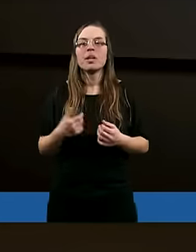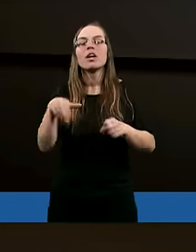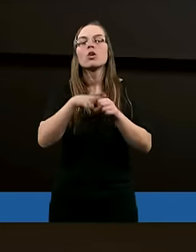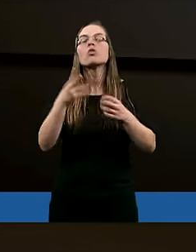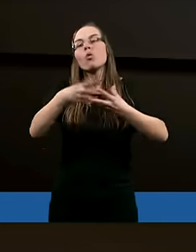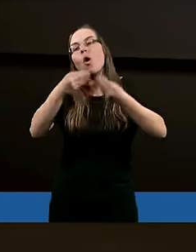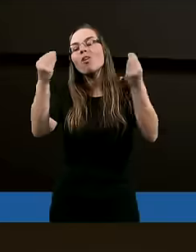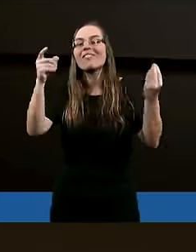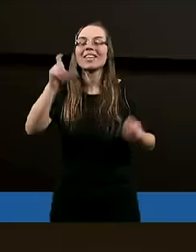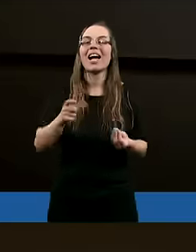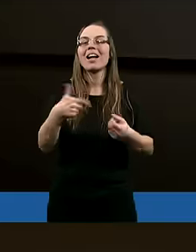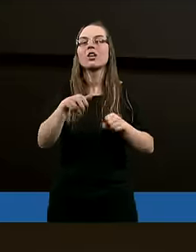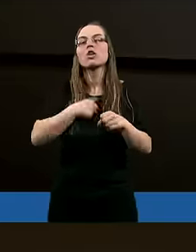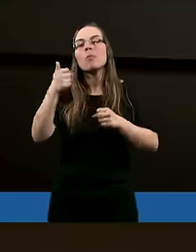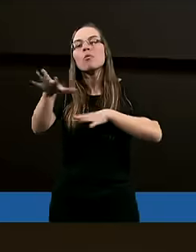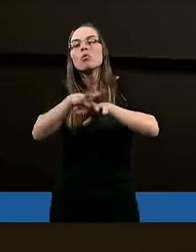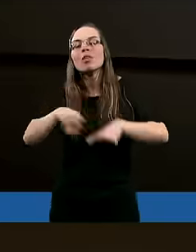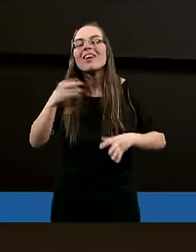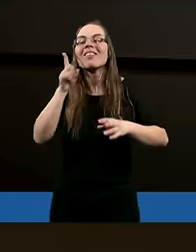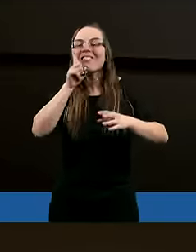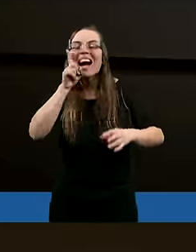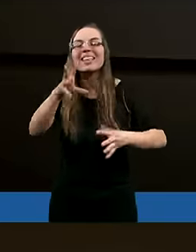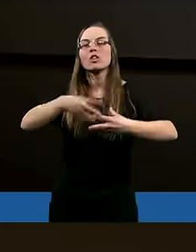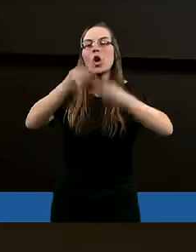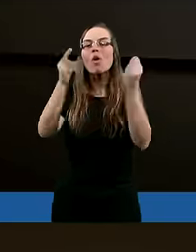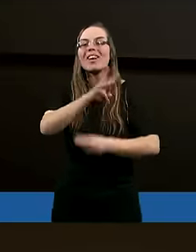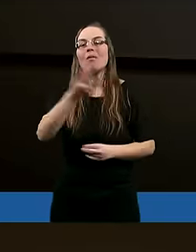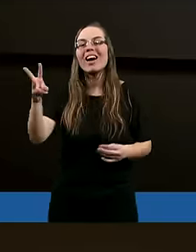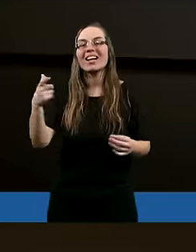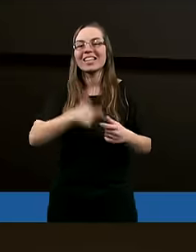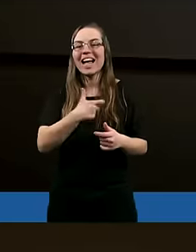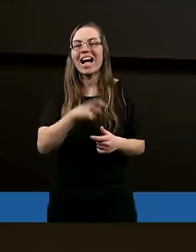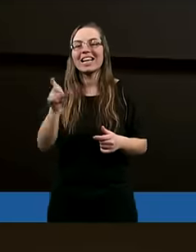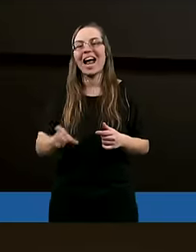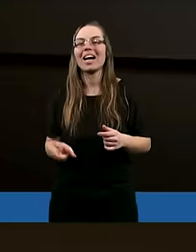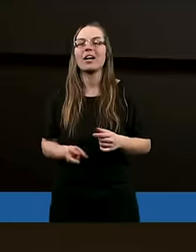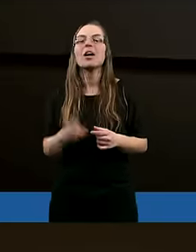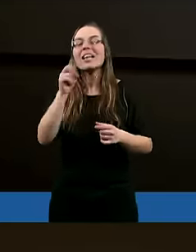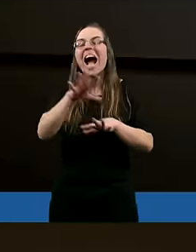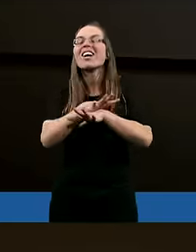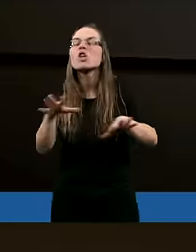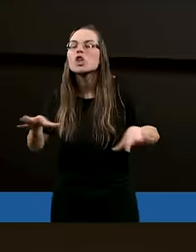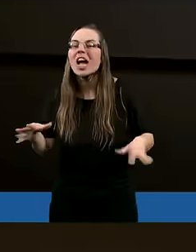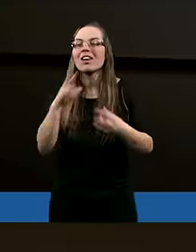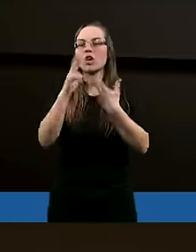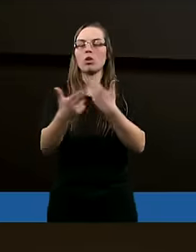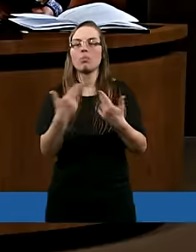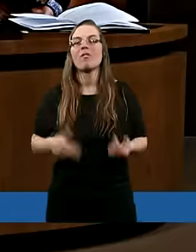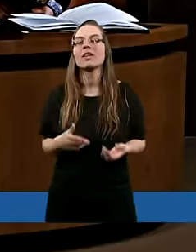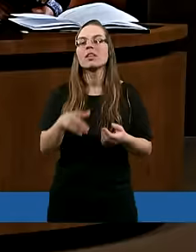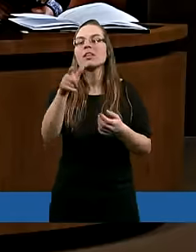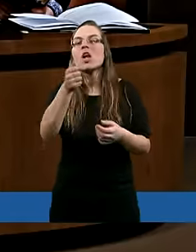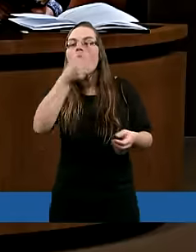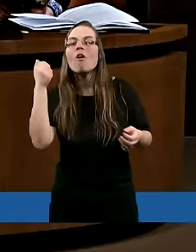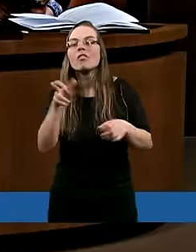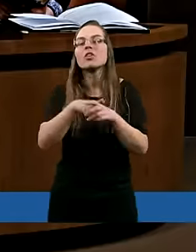Czy rozwijać? Żeby Duch Święty faktycznie rozwijał Was te owoce? Też tak szczerze. Ja bym chciała mieć